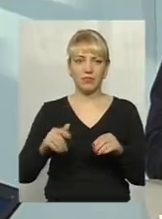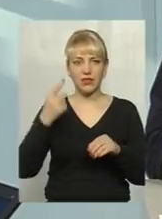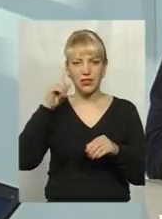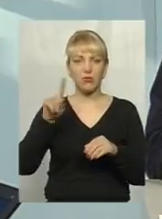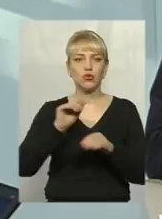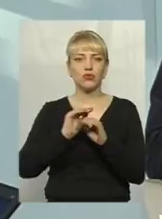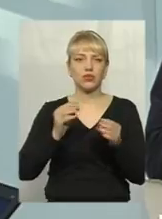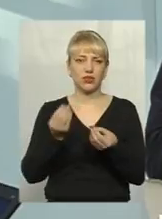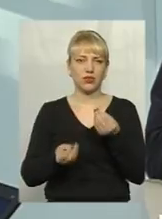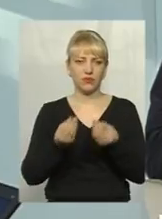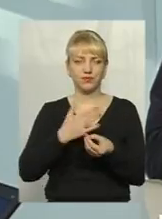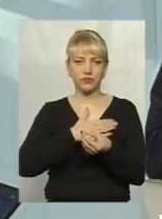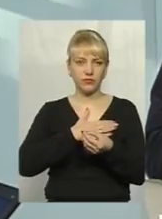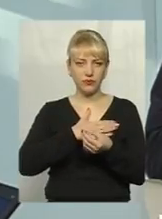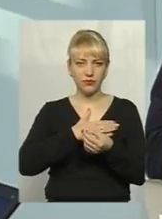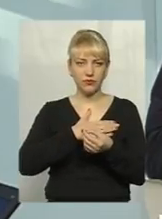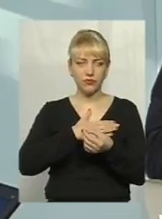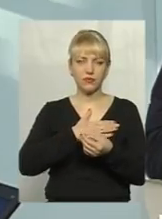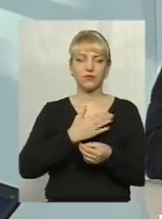люблять саме ними користуватися.